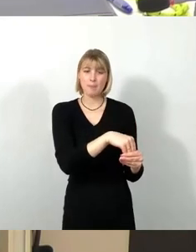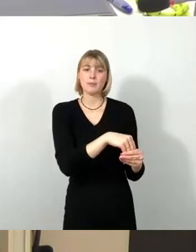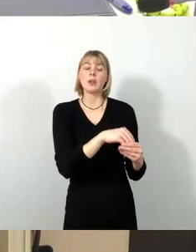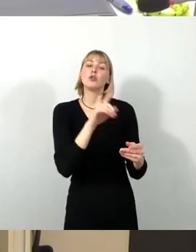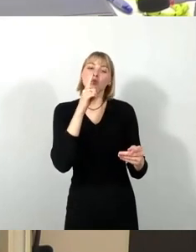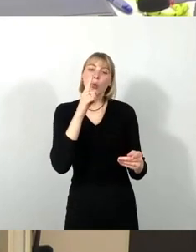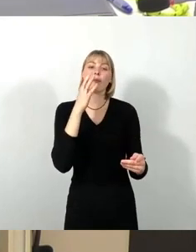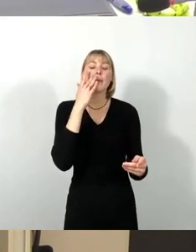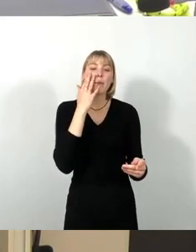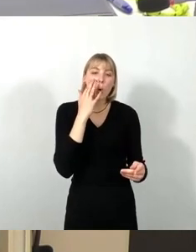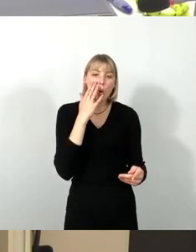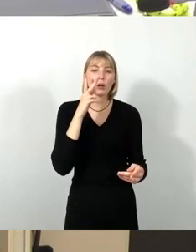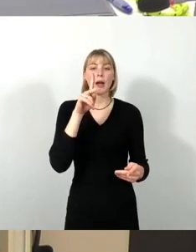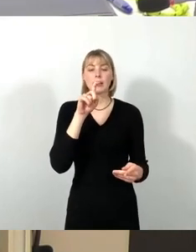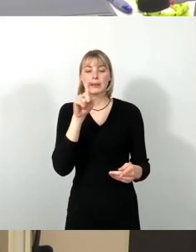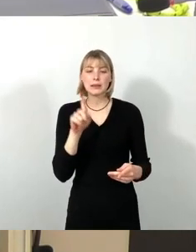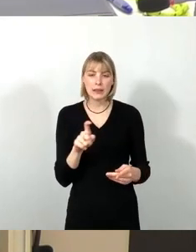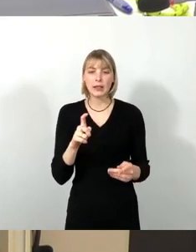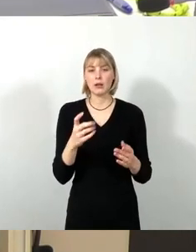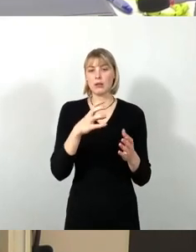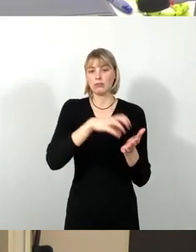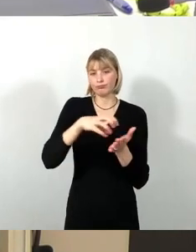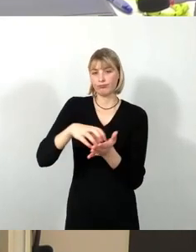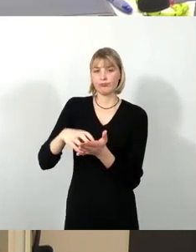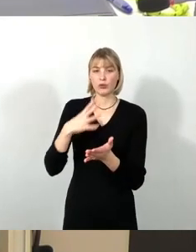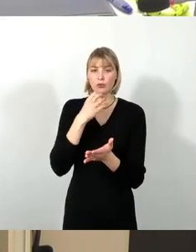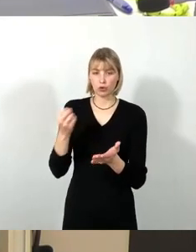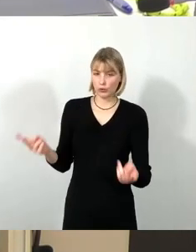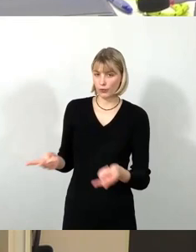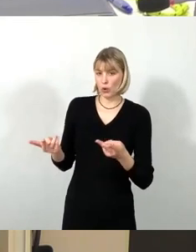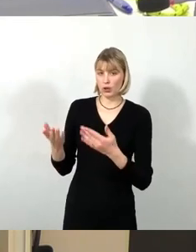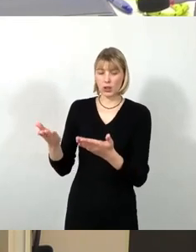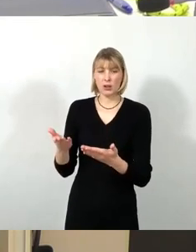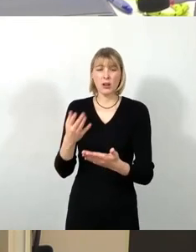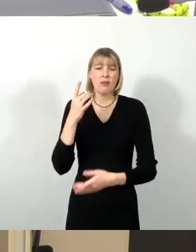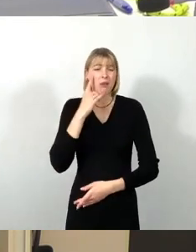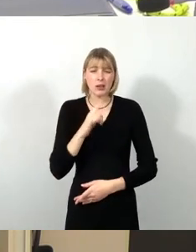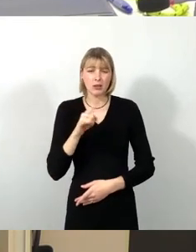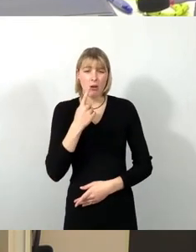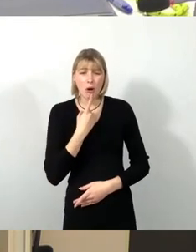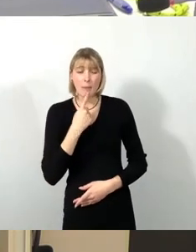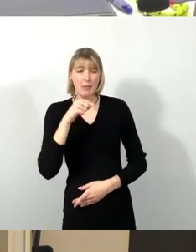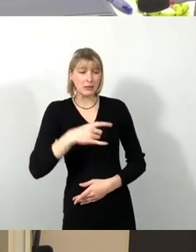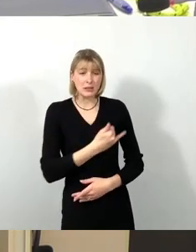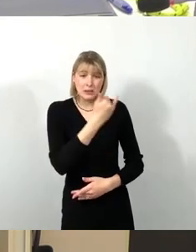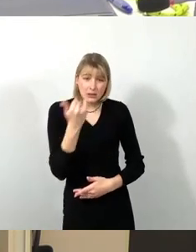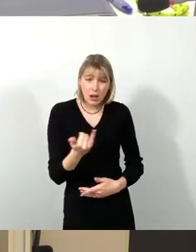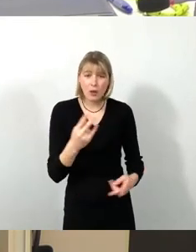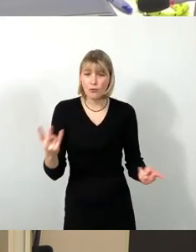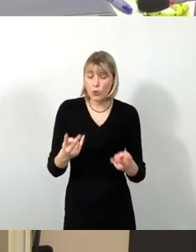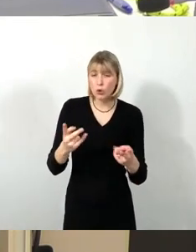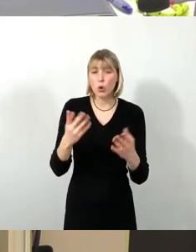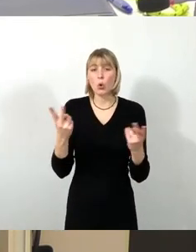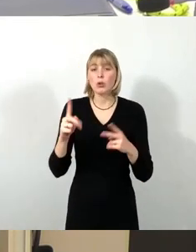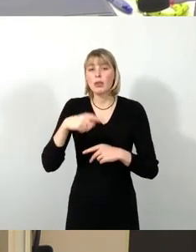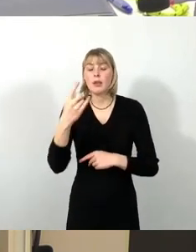KNZ-Modulen am RISA-EV erfolgen. Ob die nun dieses Jahr erfolgt, diese Erprobung, oder nächstes Jahr, ganz ehrlich, davon geht die Welt nie